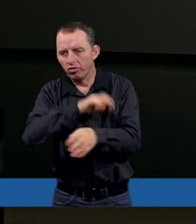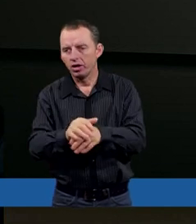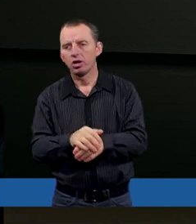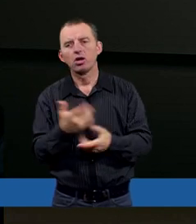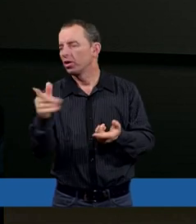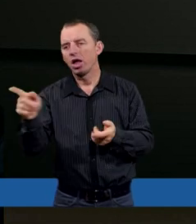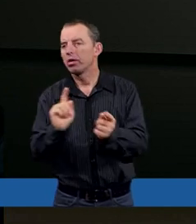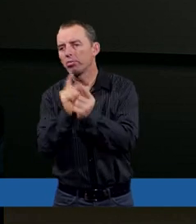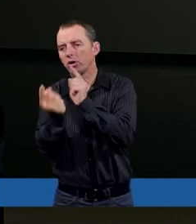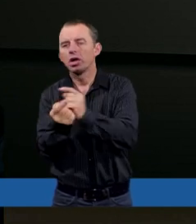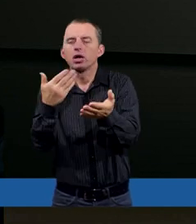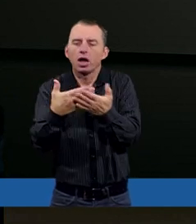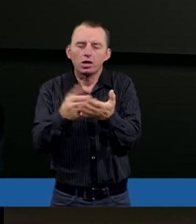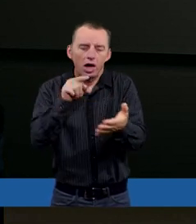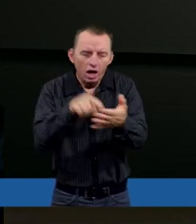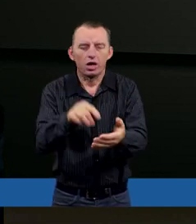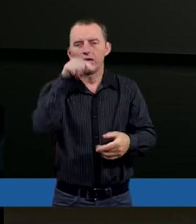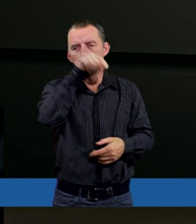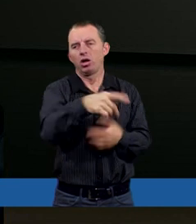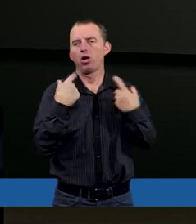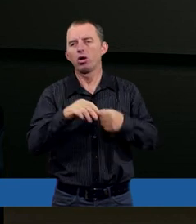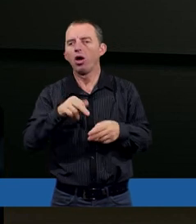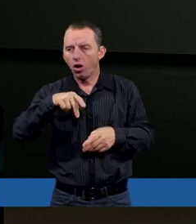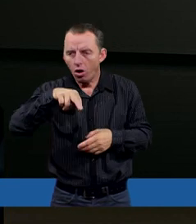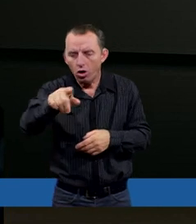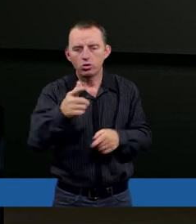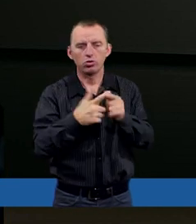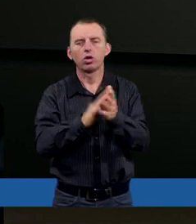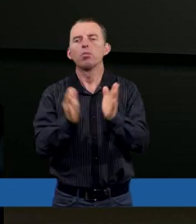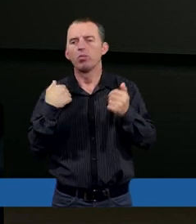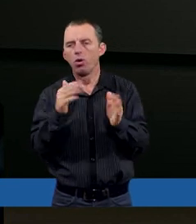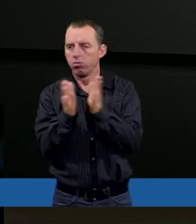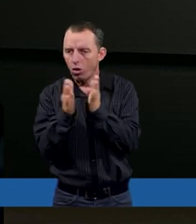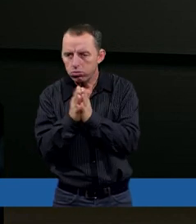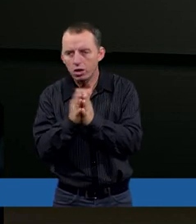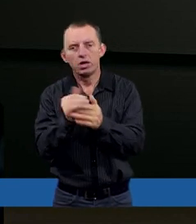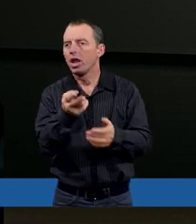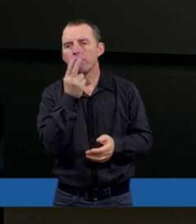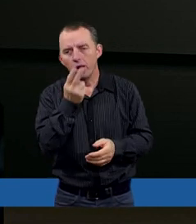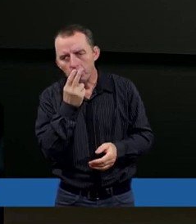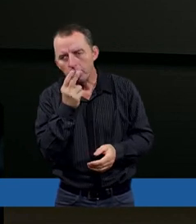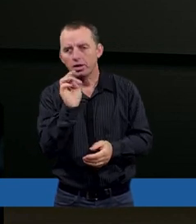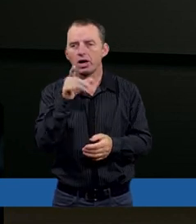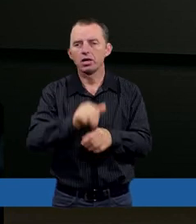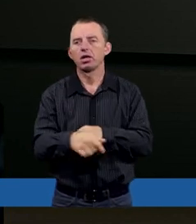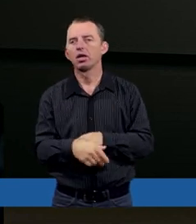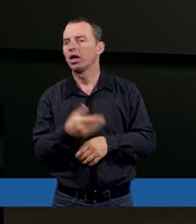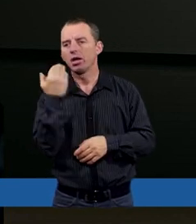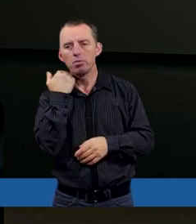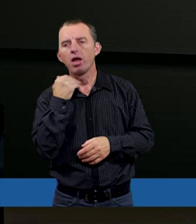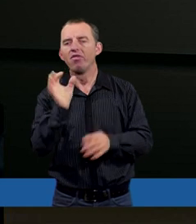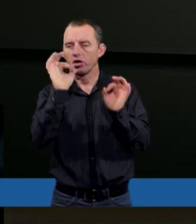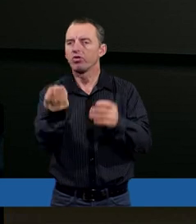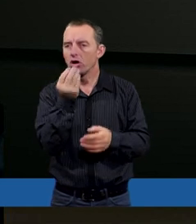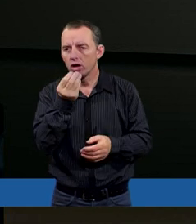ich to nie spotyka. Dlaczego jego? Wchodził do kościoła, był pobożny. Nie palił papierosów, nie pił alkoholu. Właściwie się